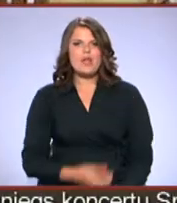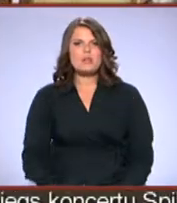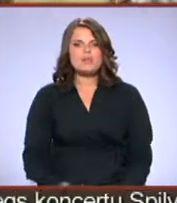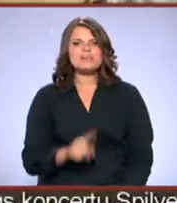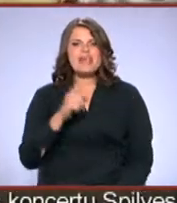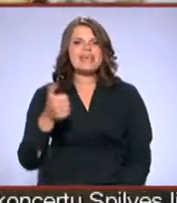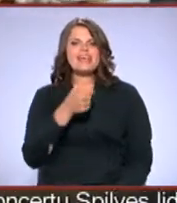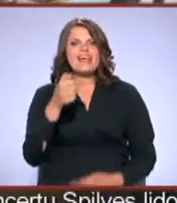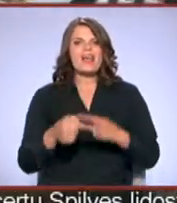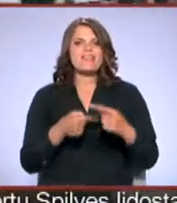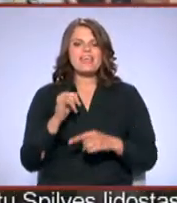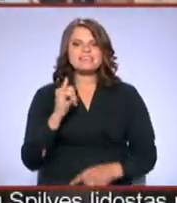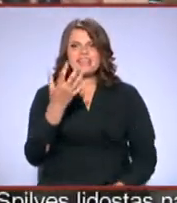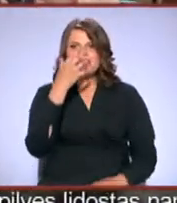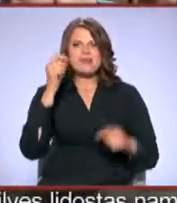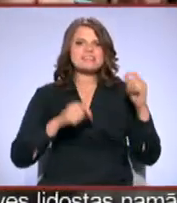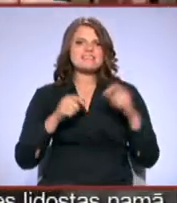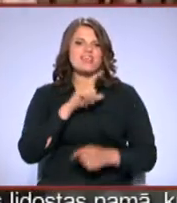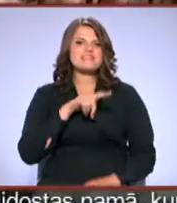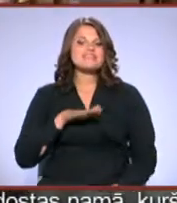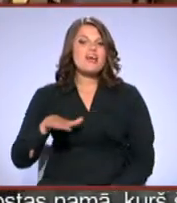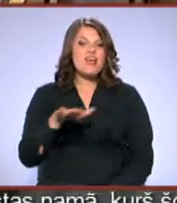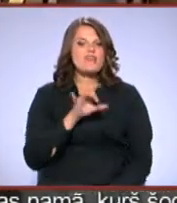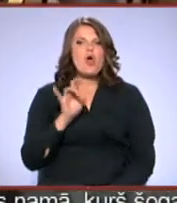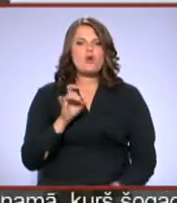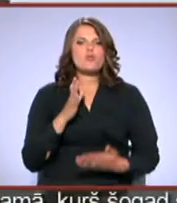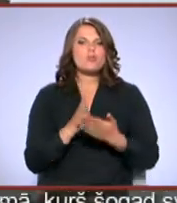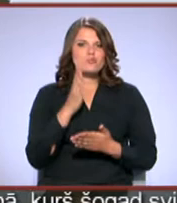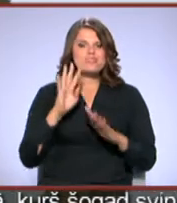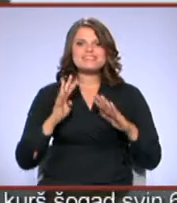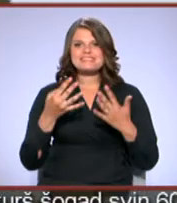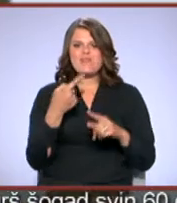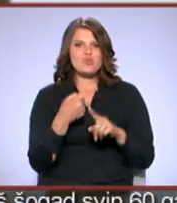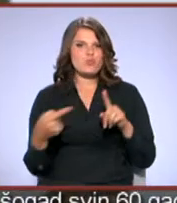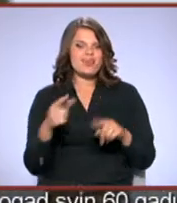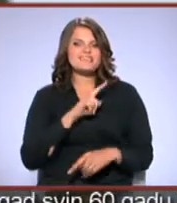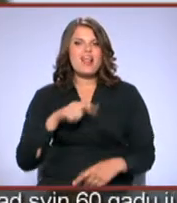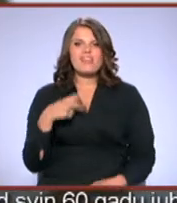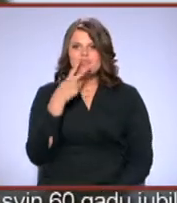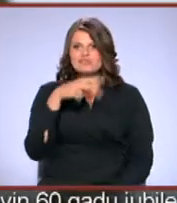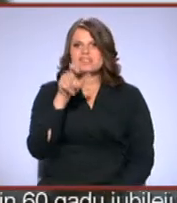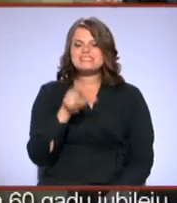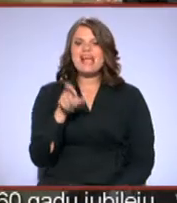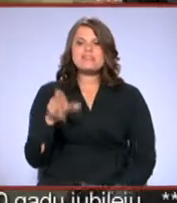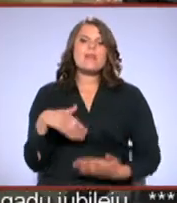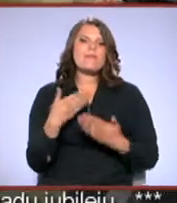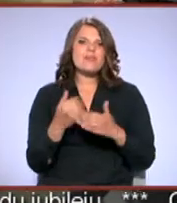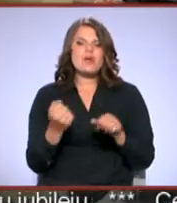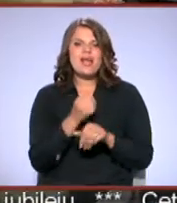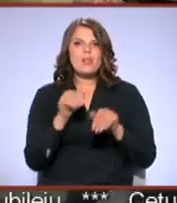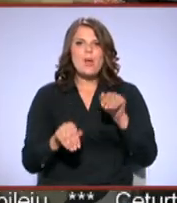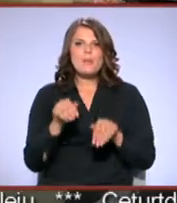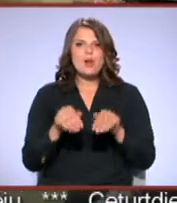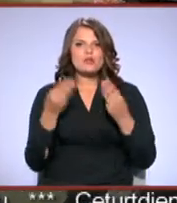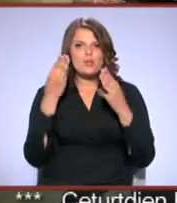Igadējais Zelta maskas festivāls Latvijā oktobrī notiks jau devīto reizi. Latviešu skatītājiem piedāvājot gan baletu un